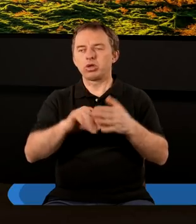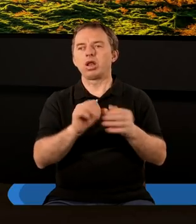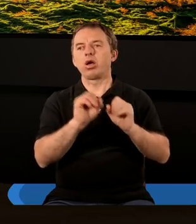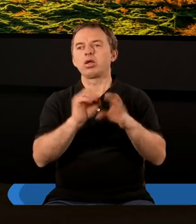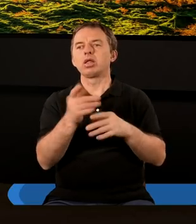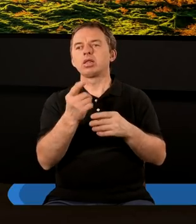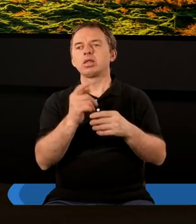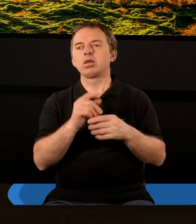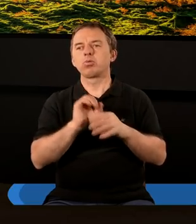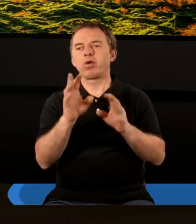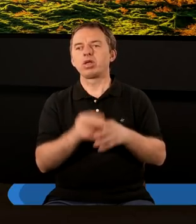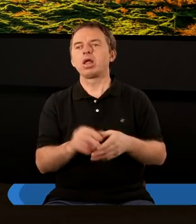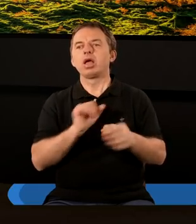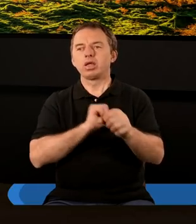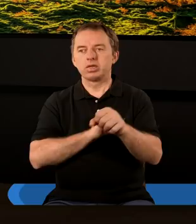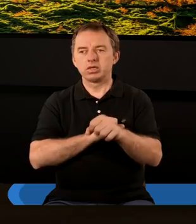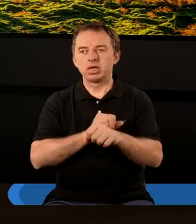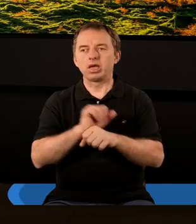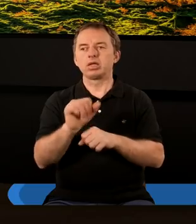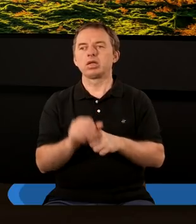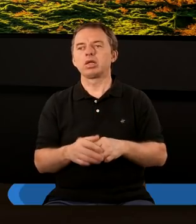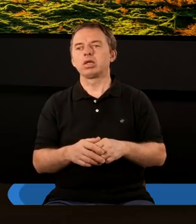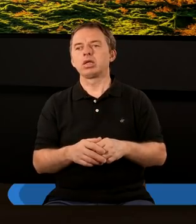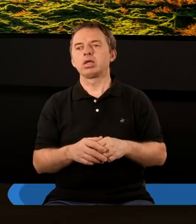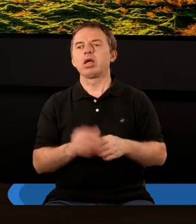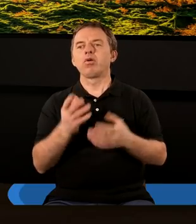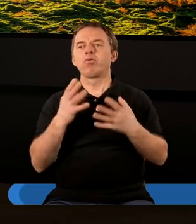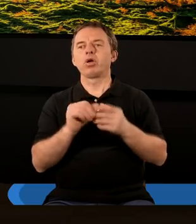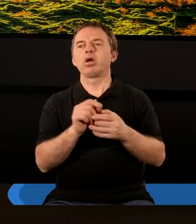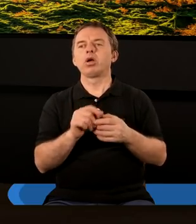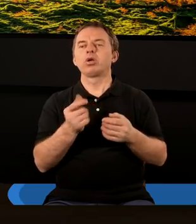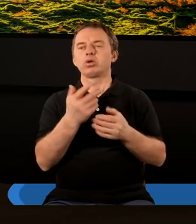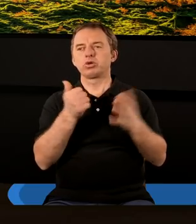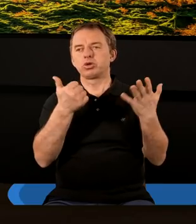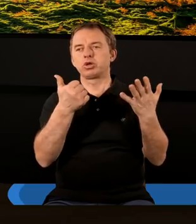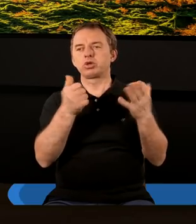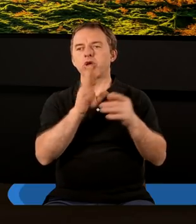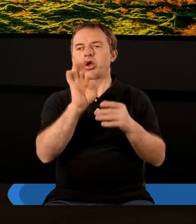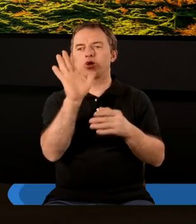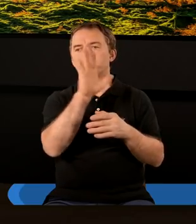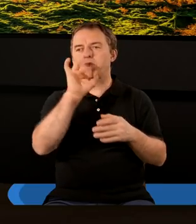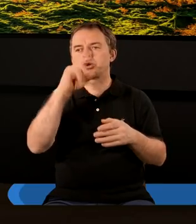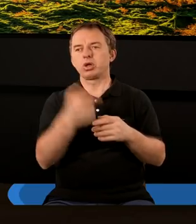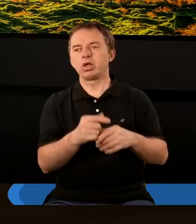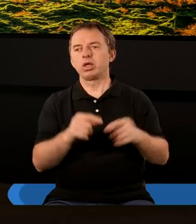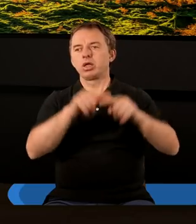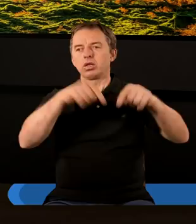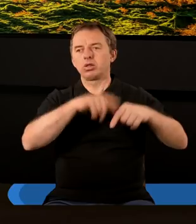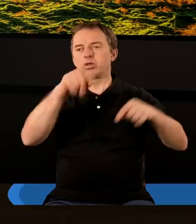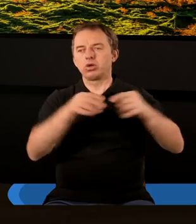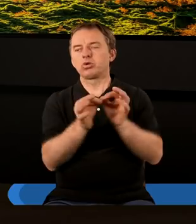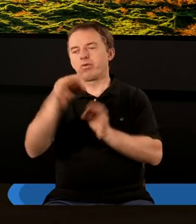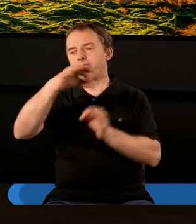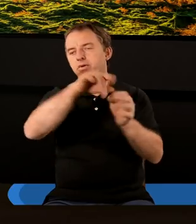dalej, Księgi Objawienia, że ona jest w formie sześcianu, tak, ile ma wysokość, tyle ma